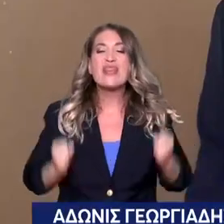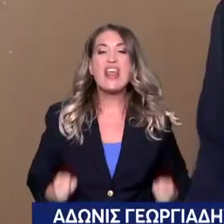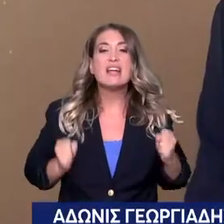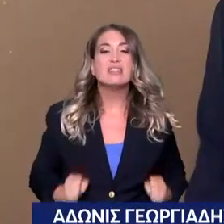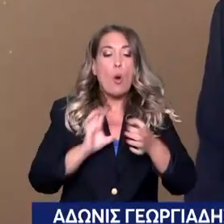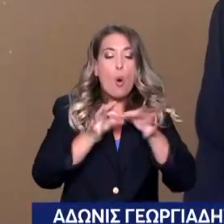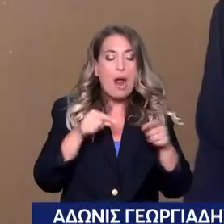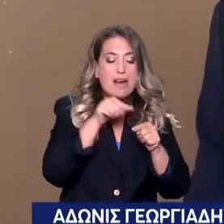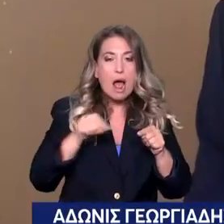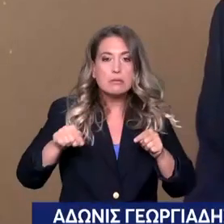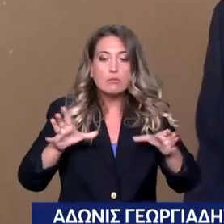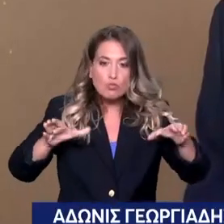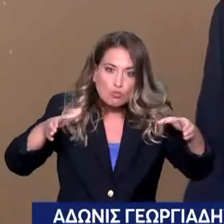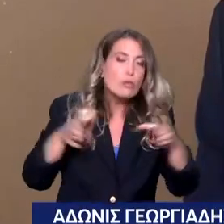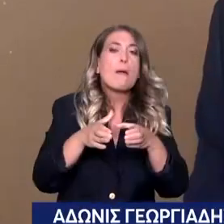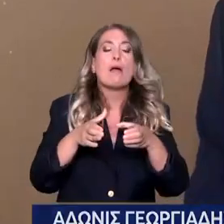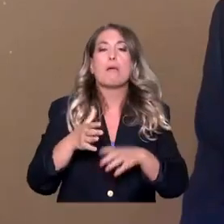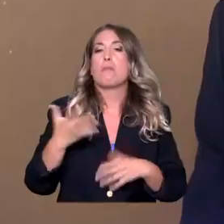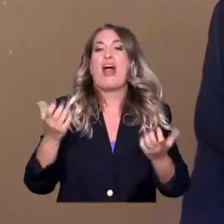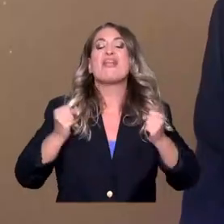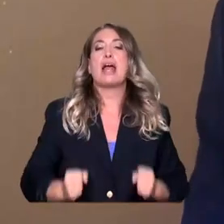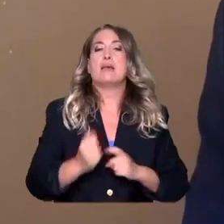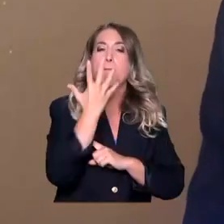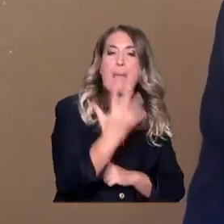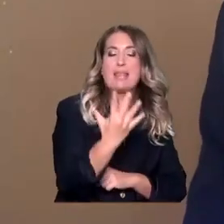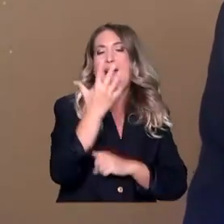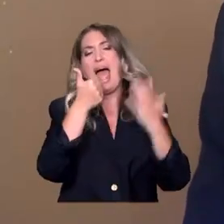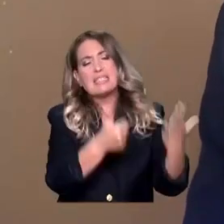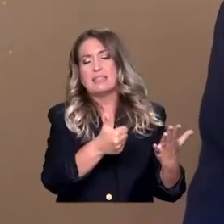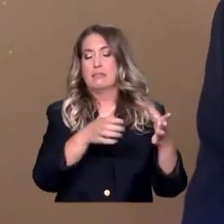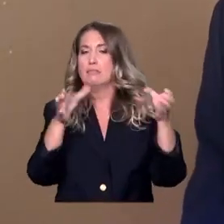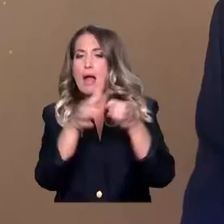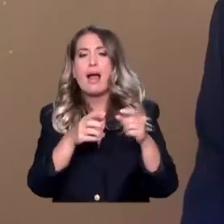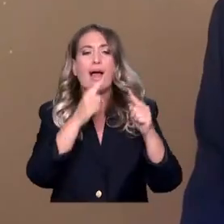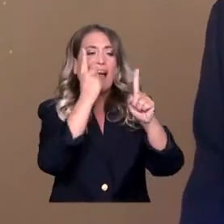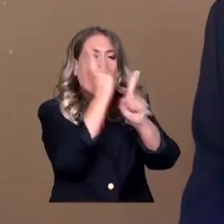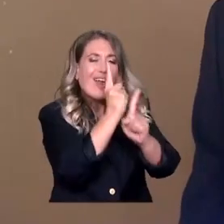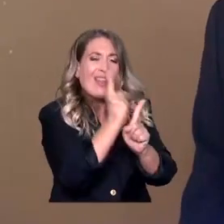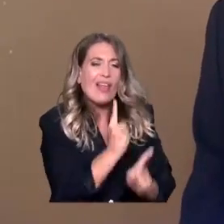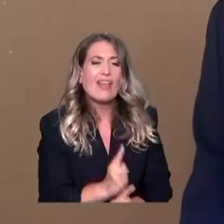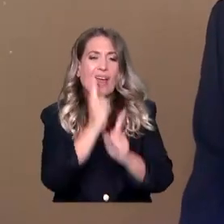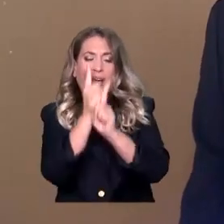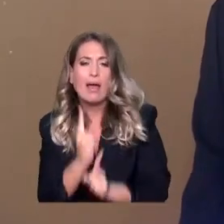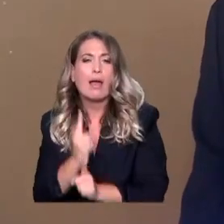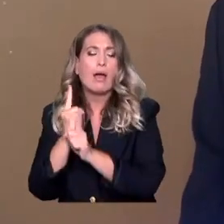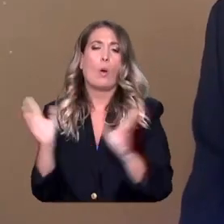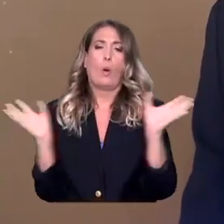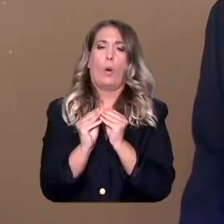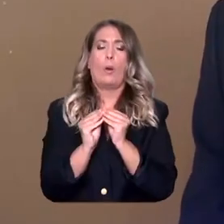που μας πονάνε θα τις προκυρήσουμε όλες μαζί. Ταυτόχρονα. Με τα νέα κίνητα τα οικονομικά και με τα νέα θεσμικά κίνητρα.